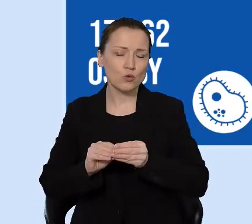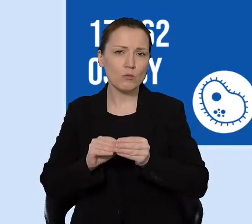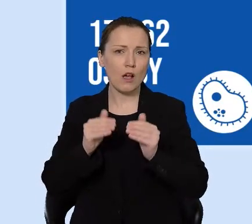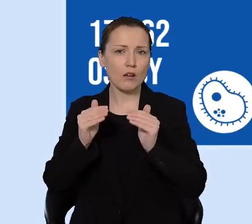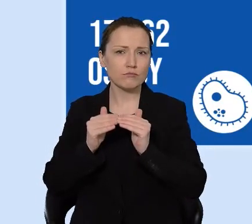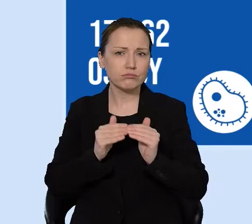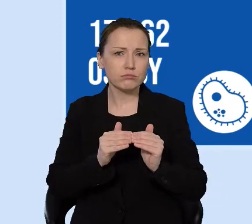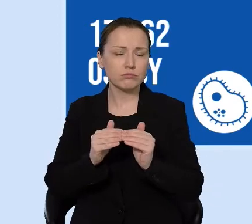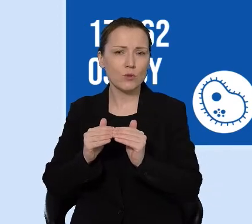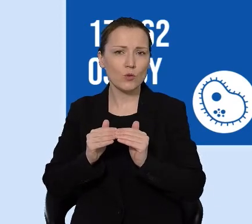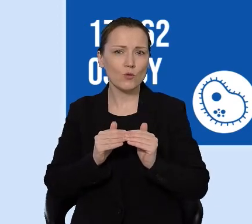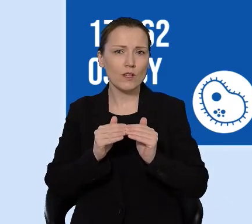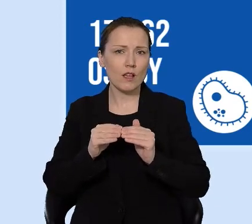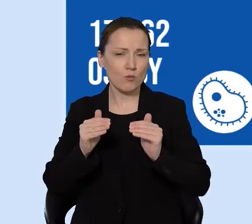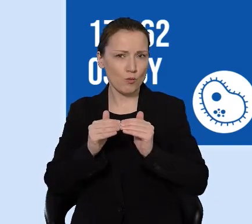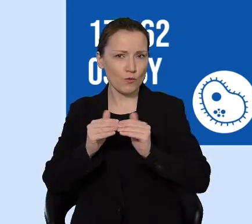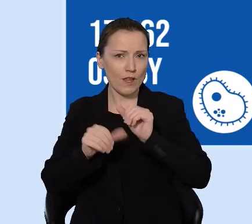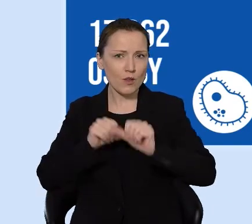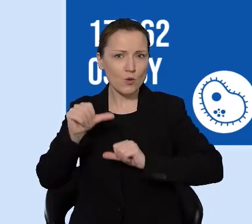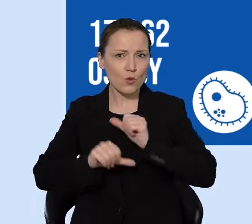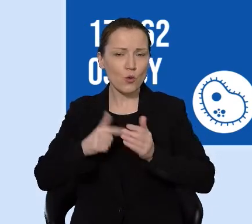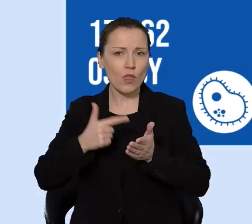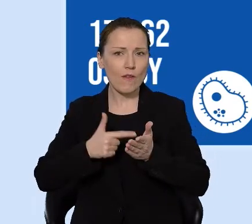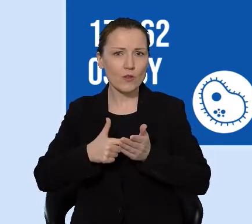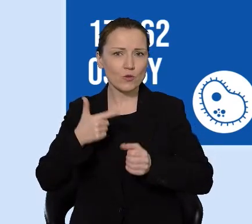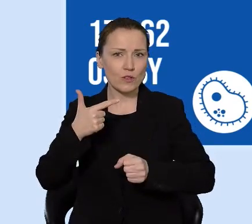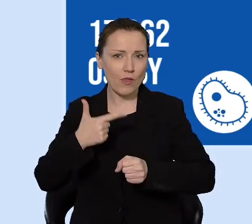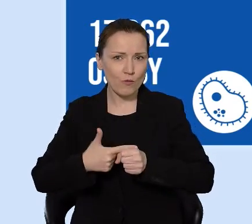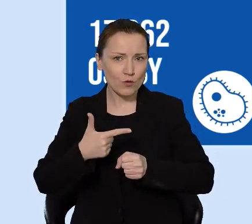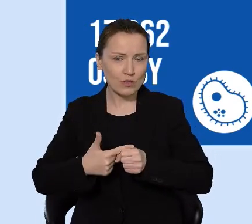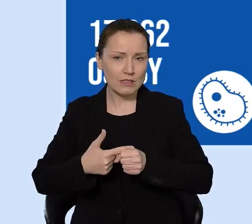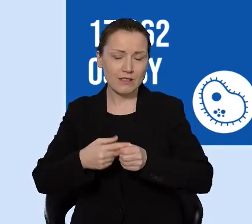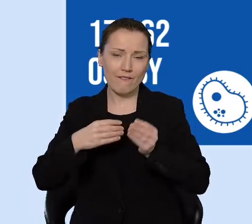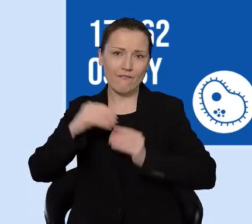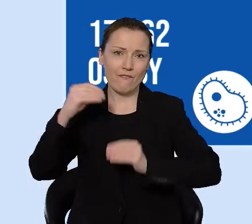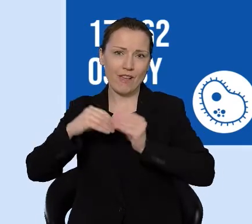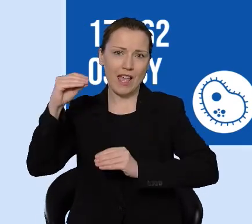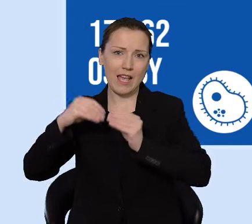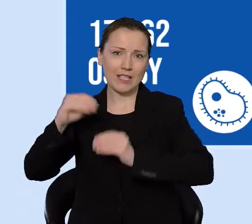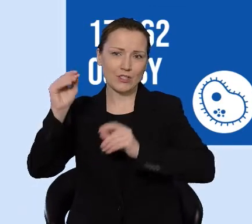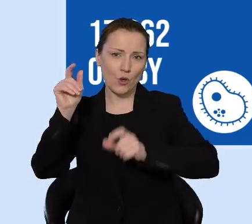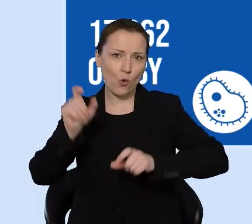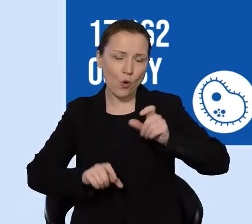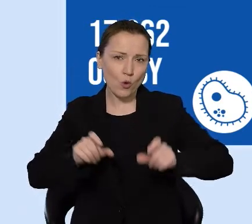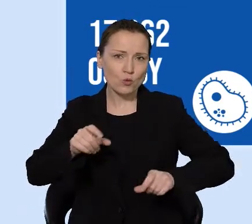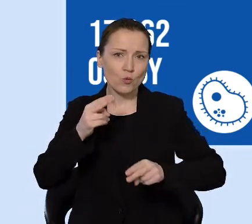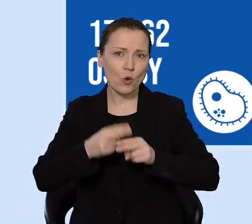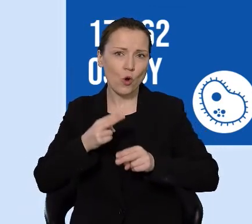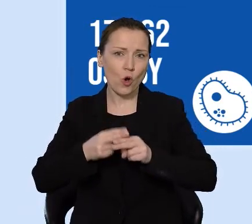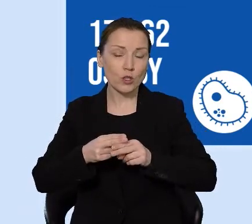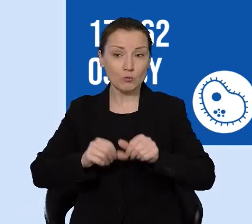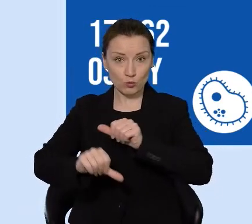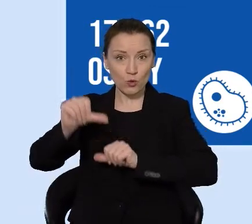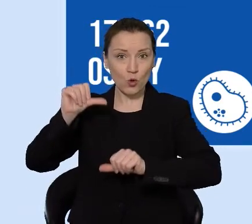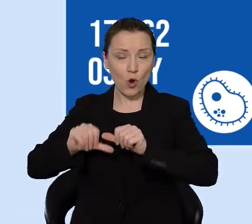porównaniu z rokiem 2020 znacznie większy. Więcej osób się zakaziło, bo w roku